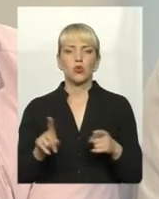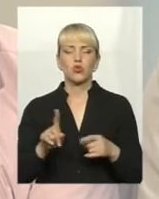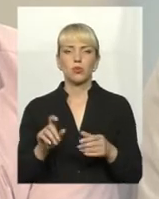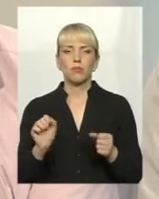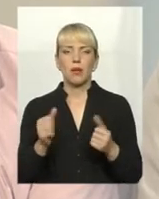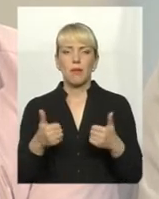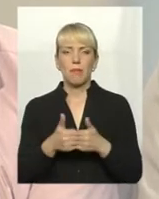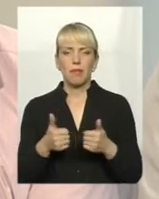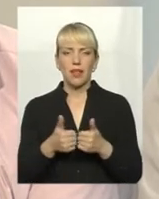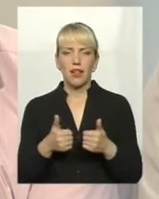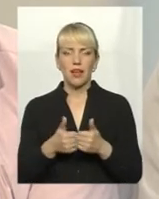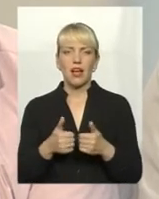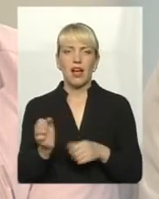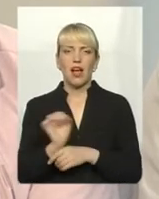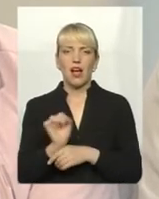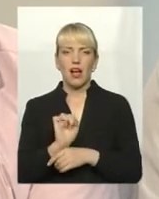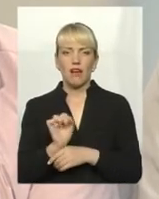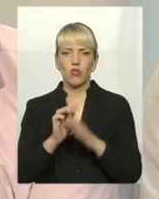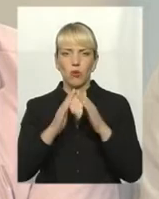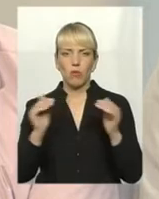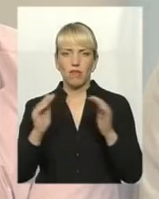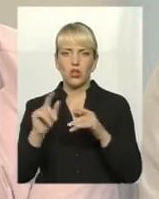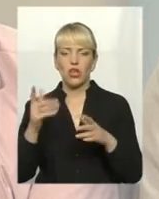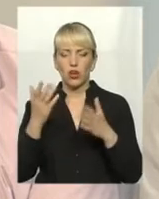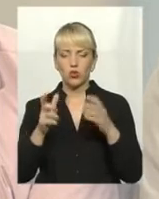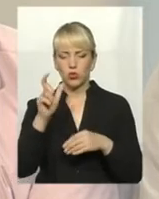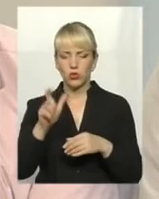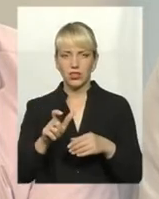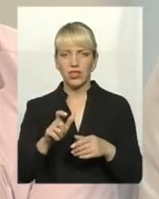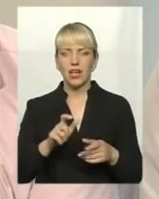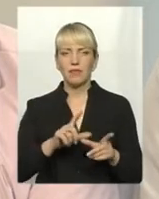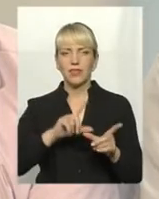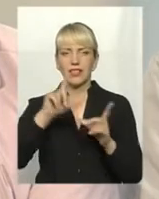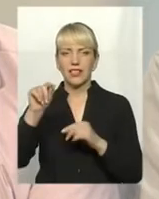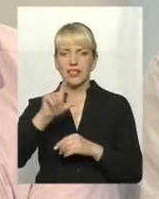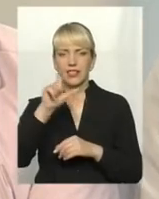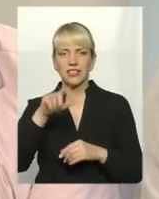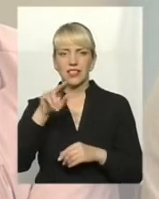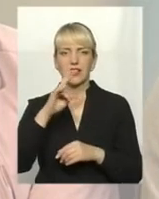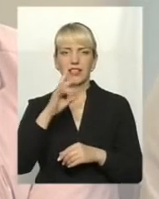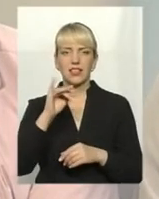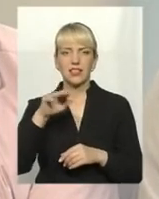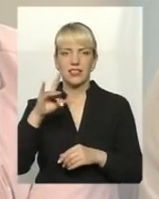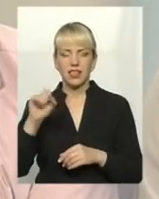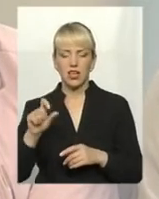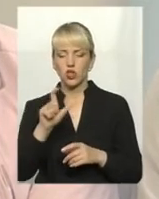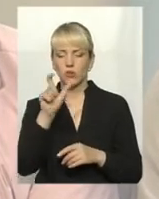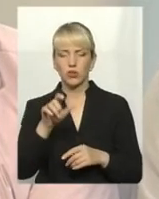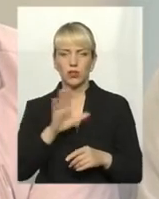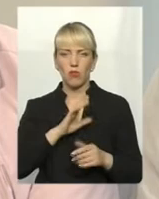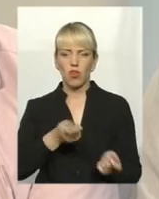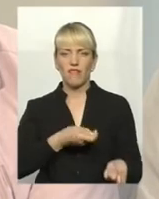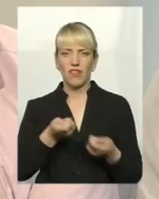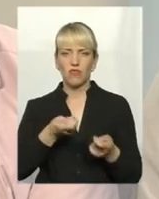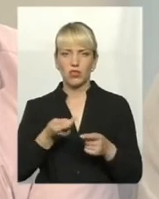були встановлені, щоб людина, навіть якщо їде з Дністра, могла викинути, ми після того будемо, якаже, вивозити